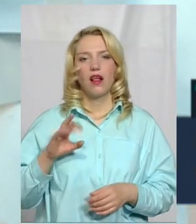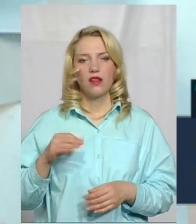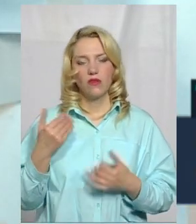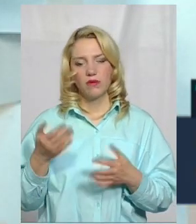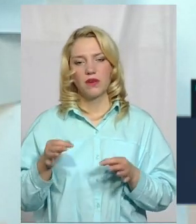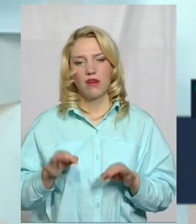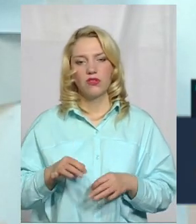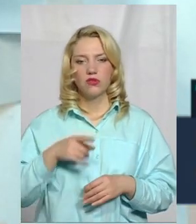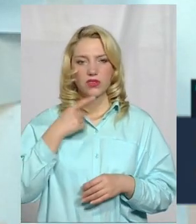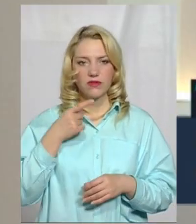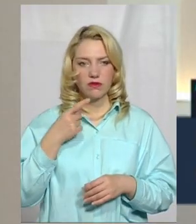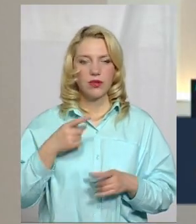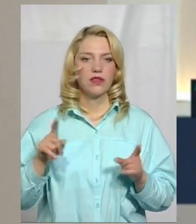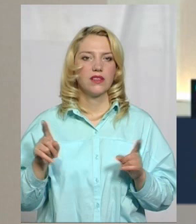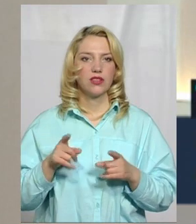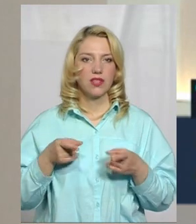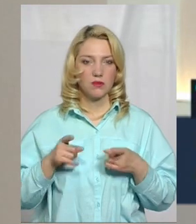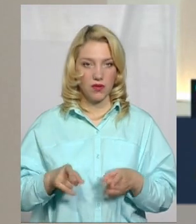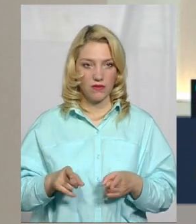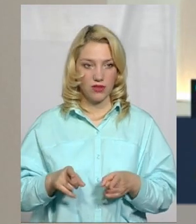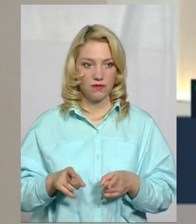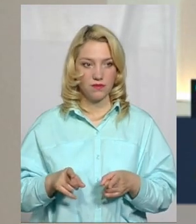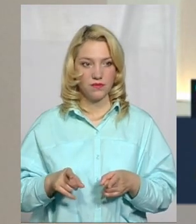підмітили. Насправді,